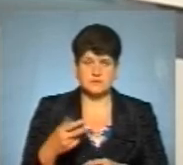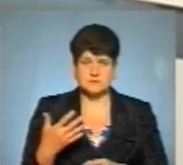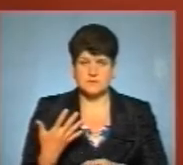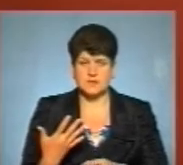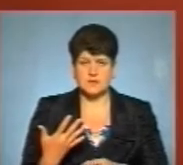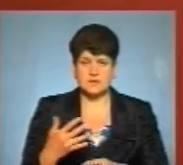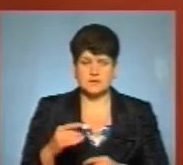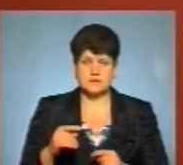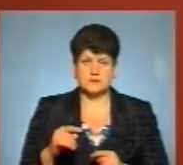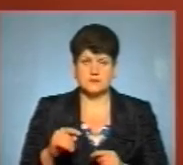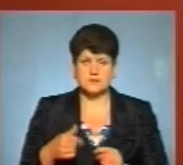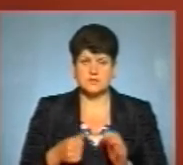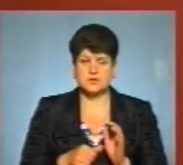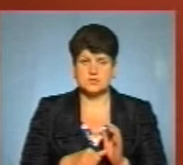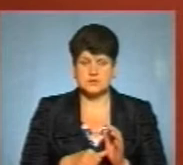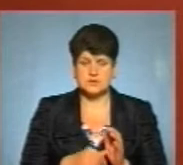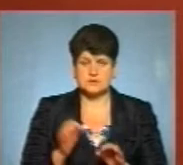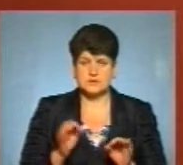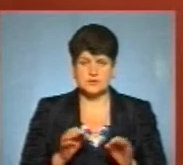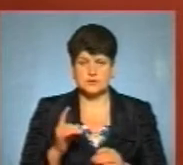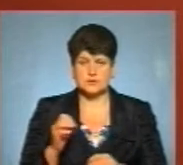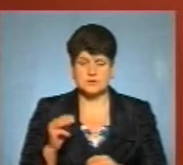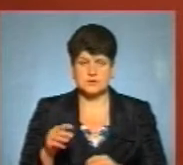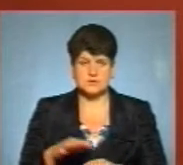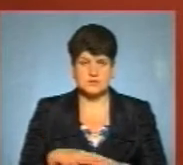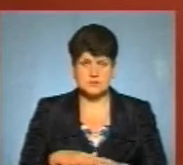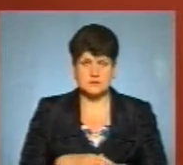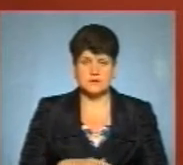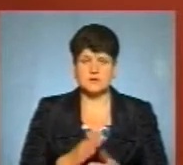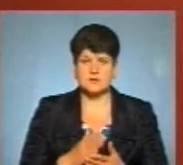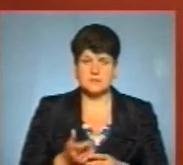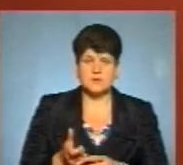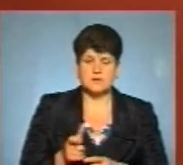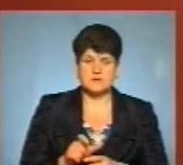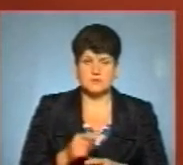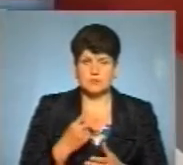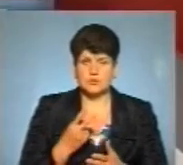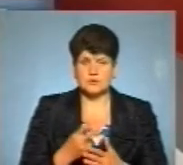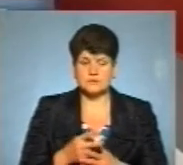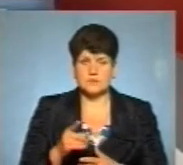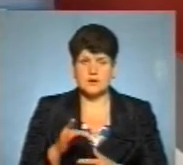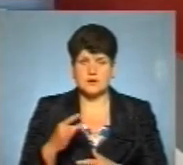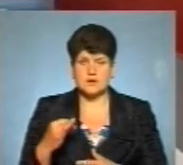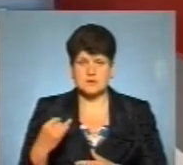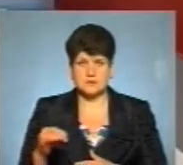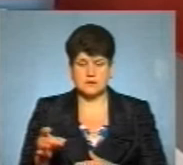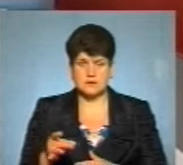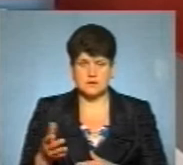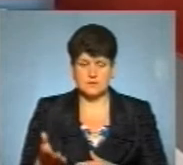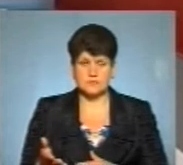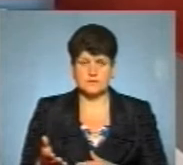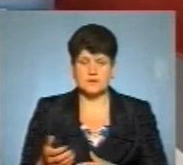,6 на 100 тисяч населення. Є перевищення показника в Збаразькому районі.